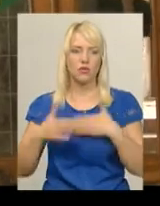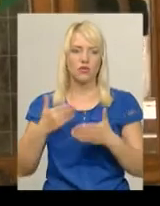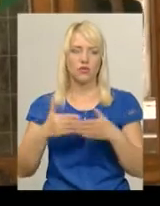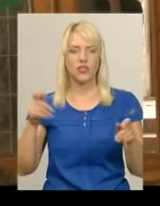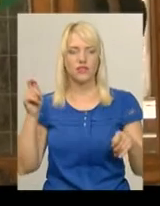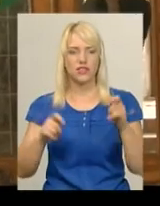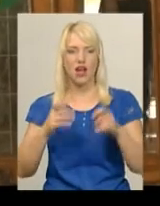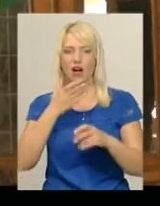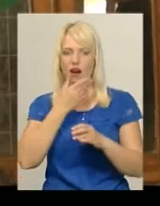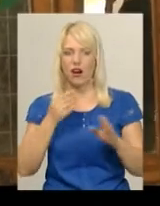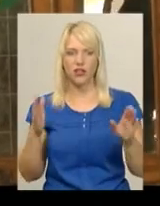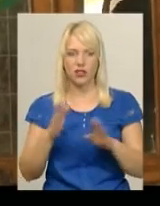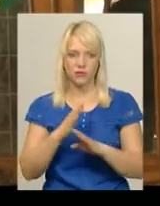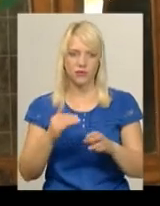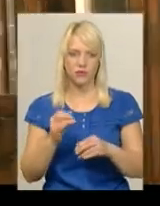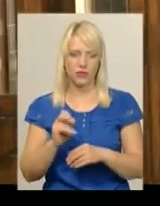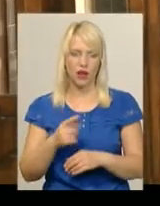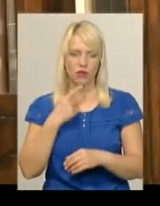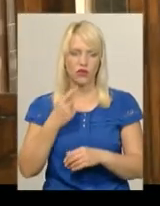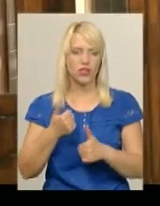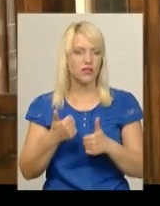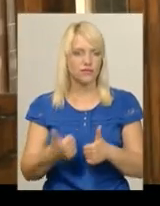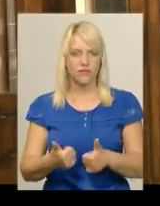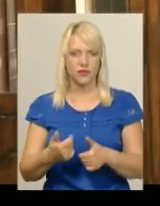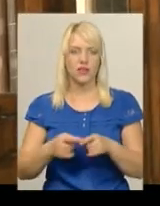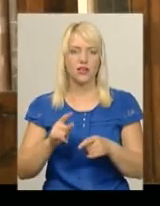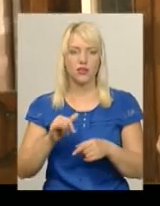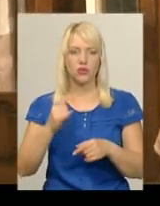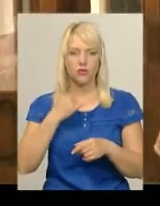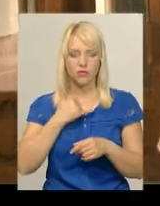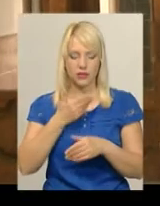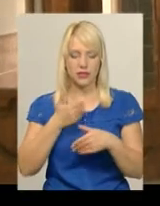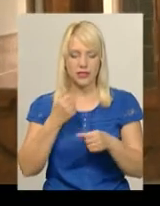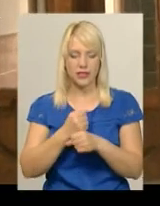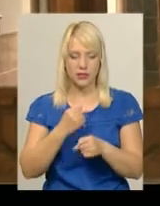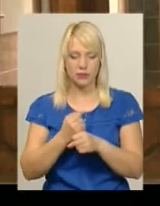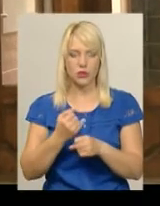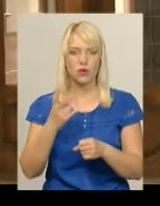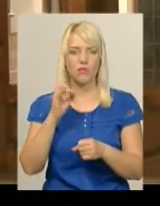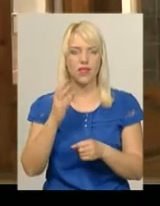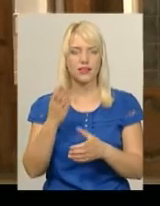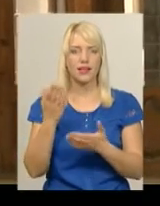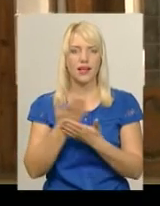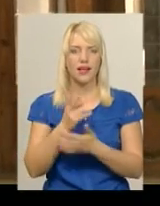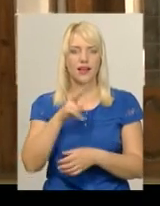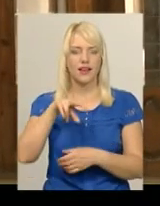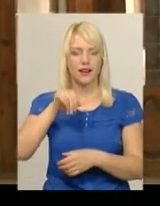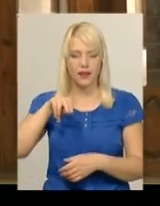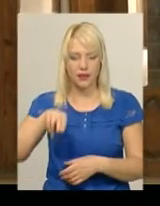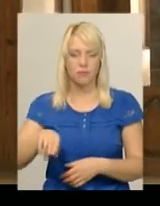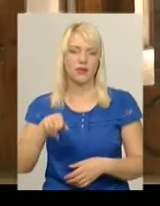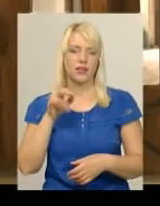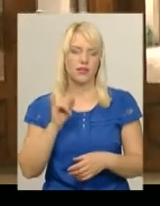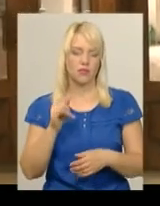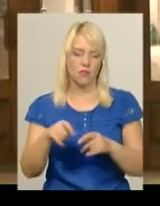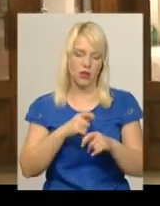все. Хороша атмосфера, вайп, зараз так кажуть. Зараз ми працюємо над дебютним кліпом, але матеріалом так в нас є десь